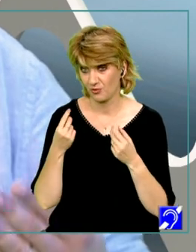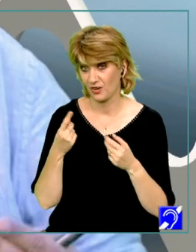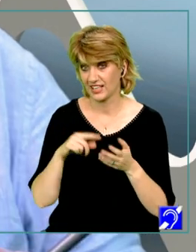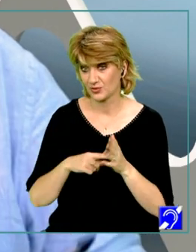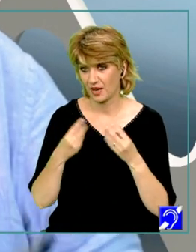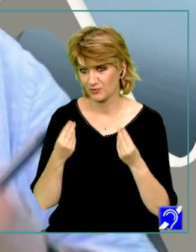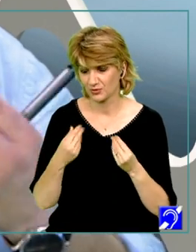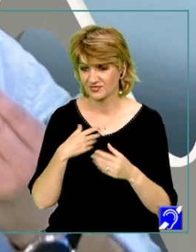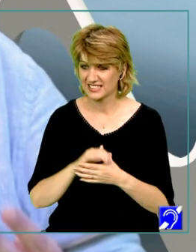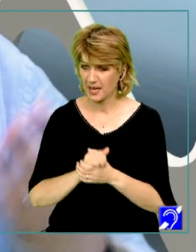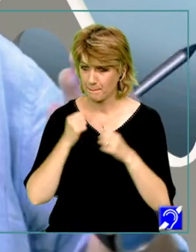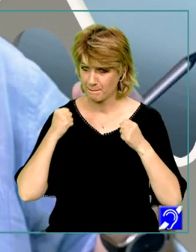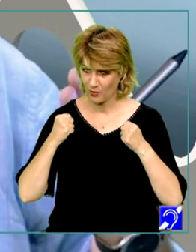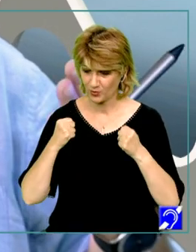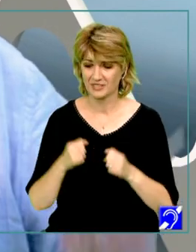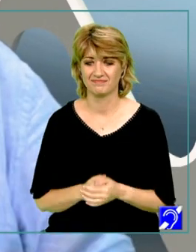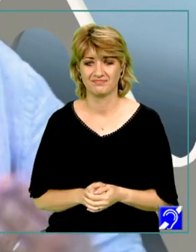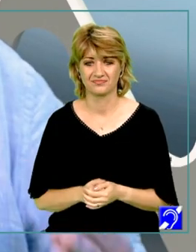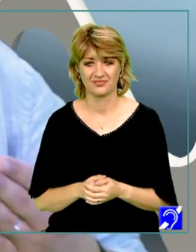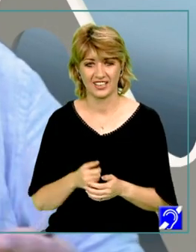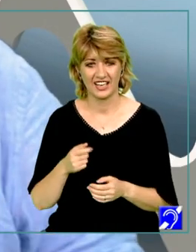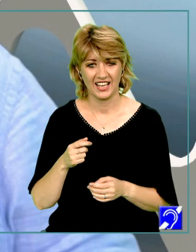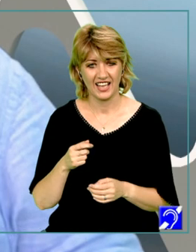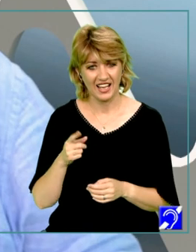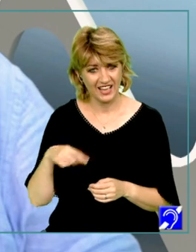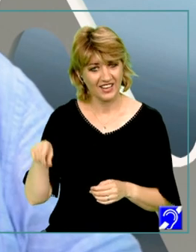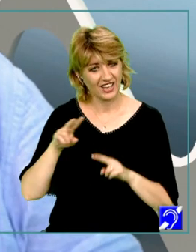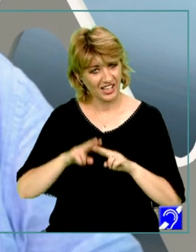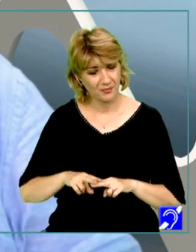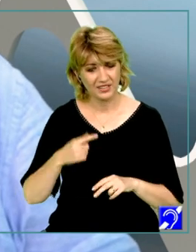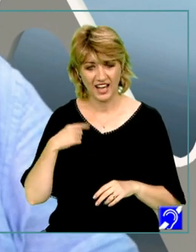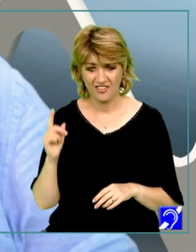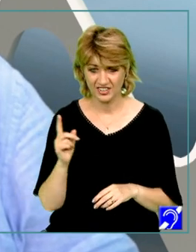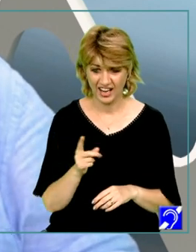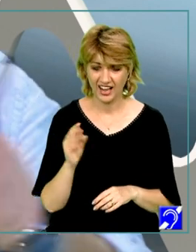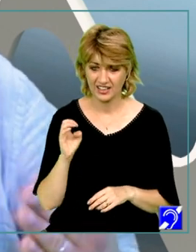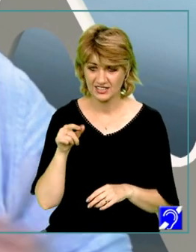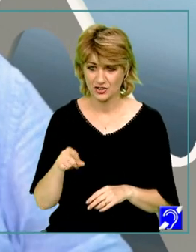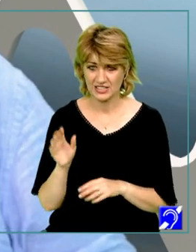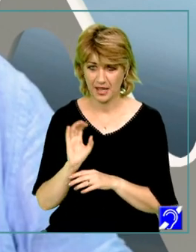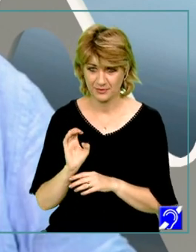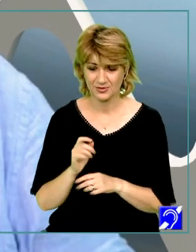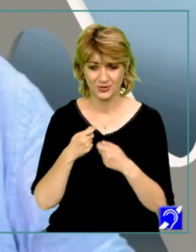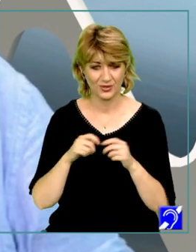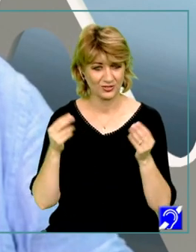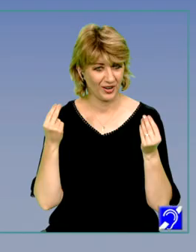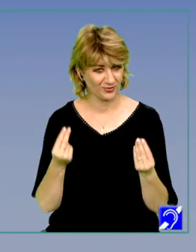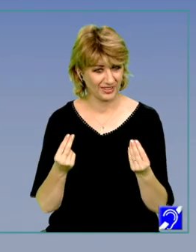Vă ținem pumnii, sperăm că veți rămâne cu noi la fiecare ediție acestei emisiuni. Toate cele bune!